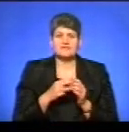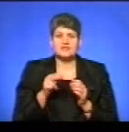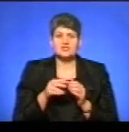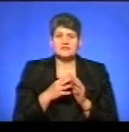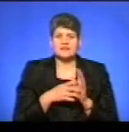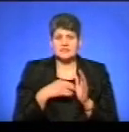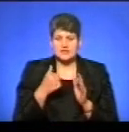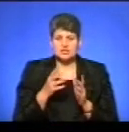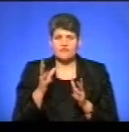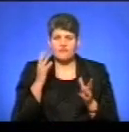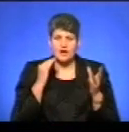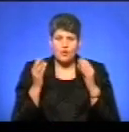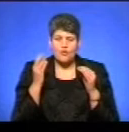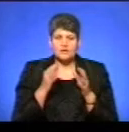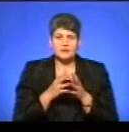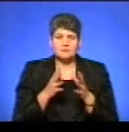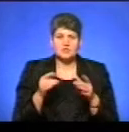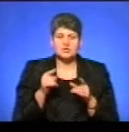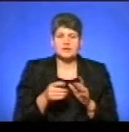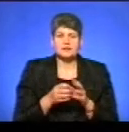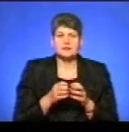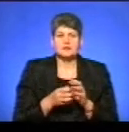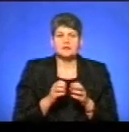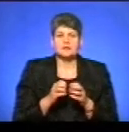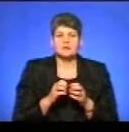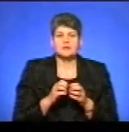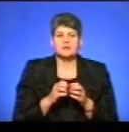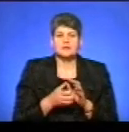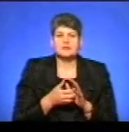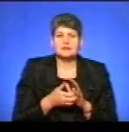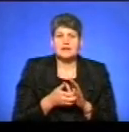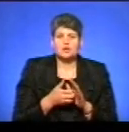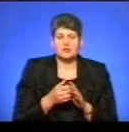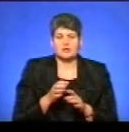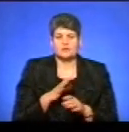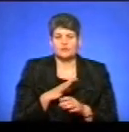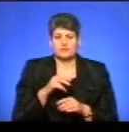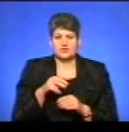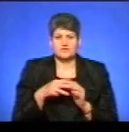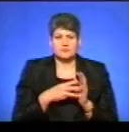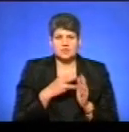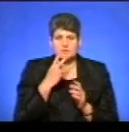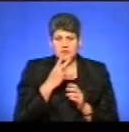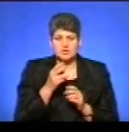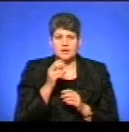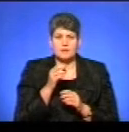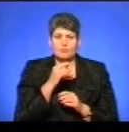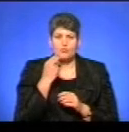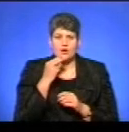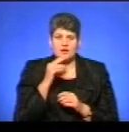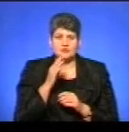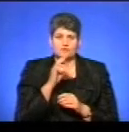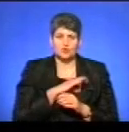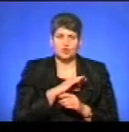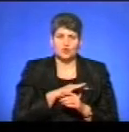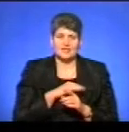чи враховано більшість тих недоліків, які були у 2018-му, і чи бачите ви покращення в дохідній частині і,